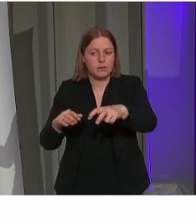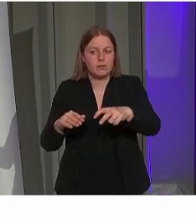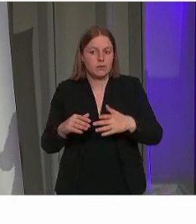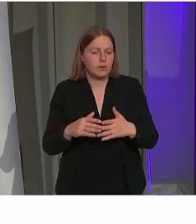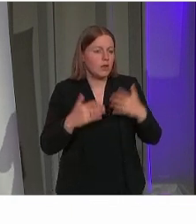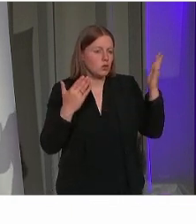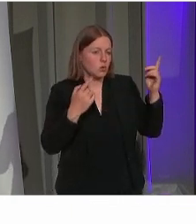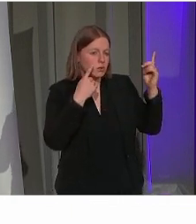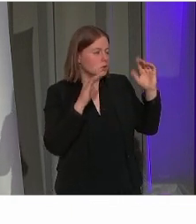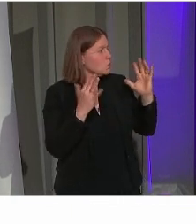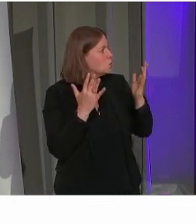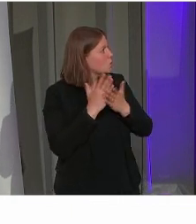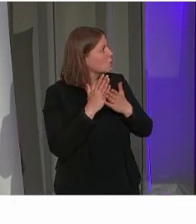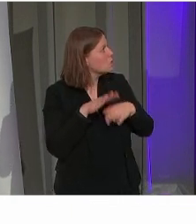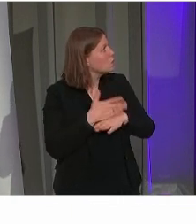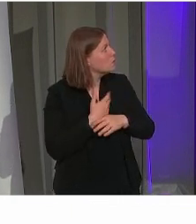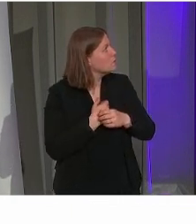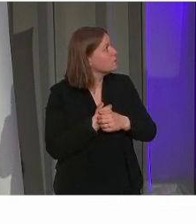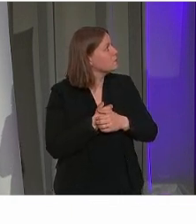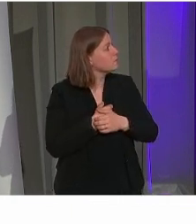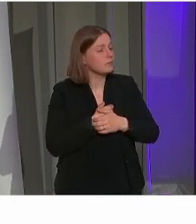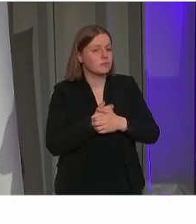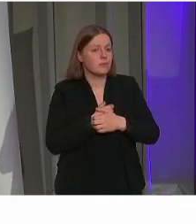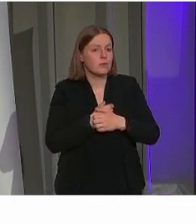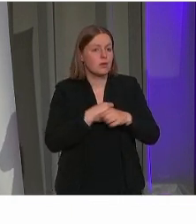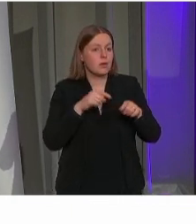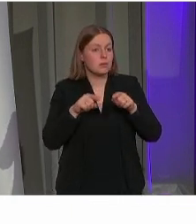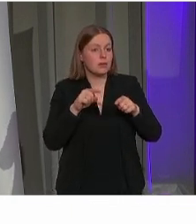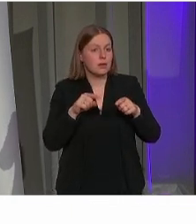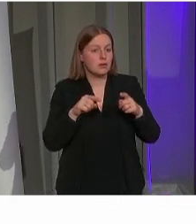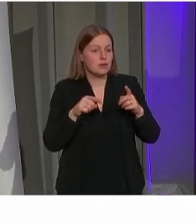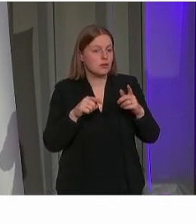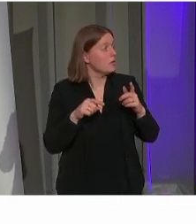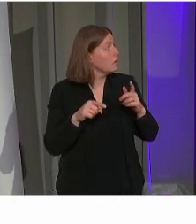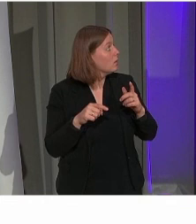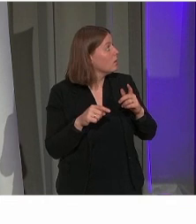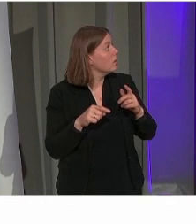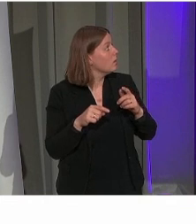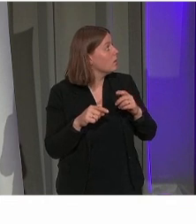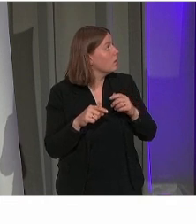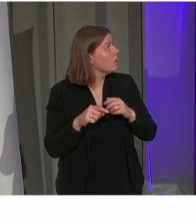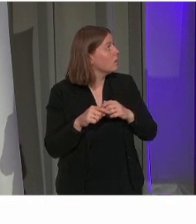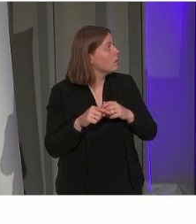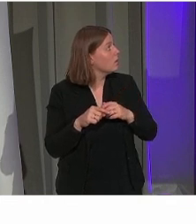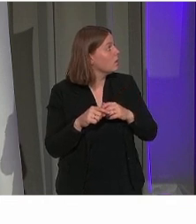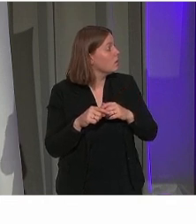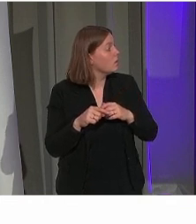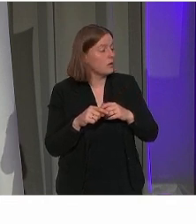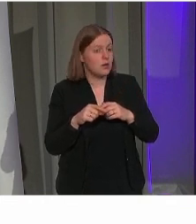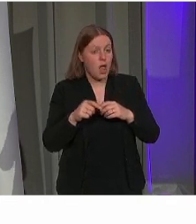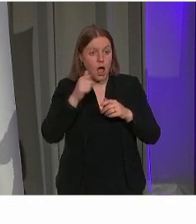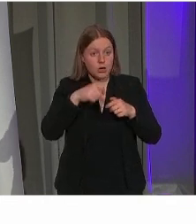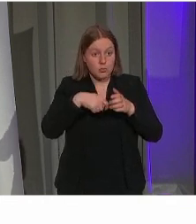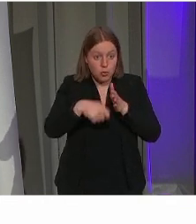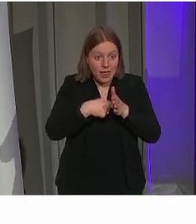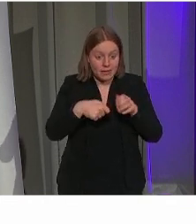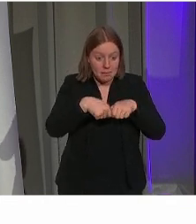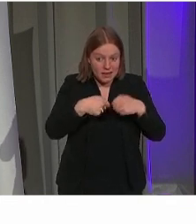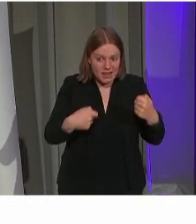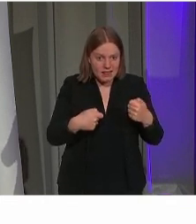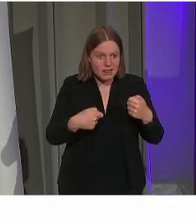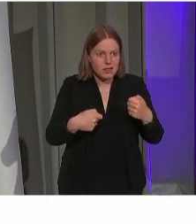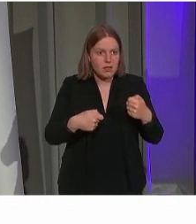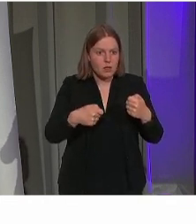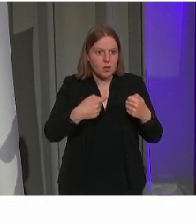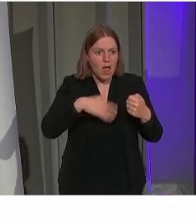praktijk gebracht wordt. Het wordt dus ingeschreven bij het begin van een project als belangrijke